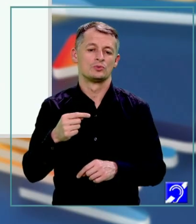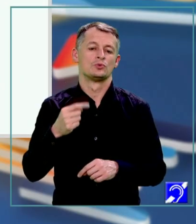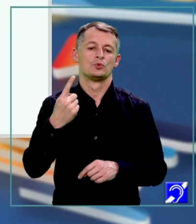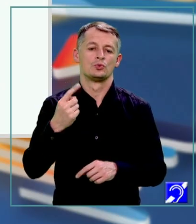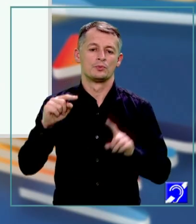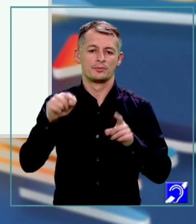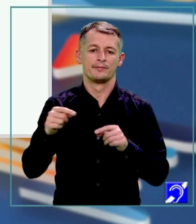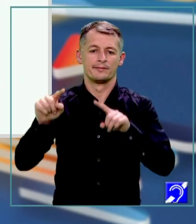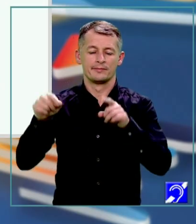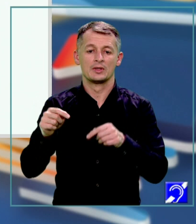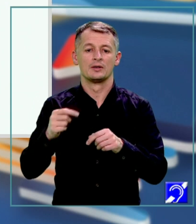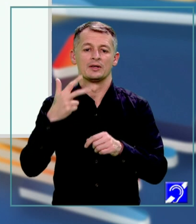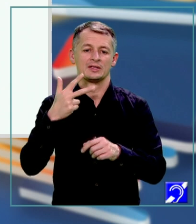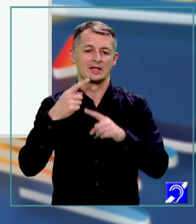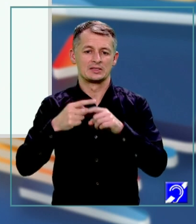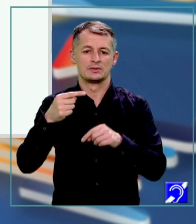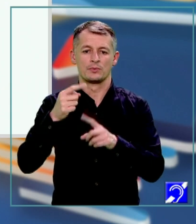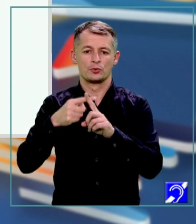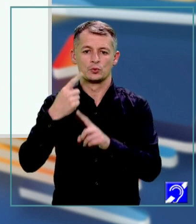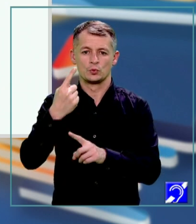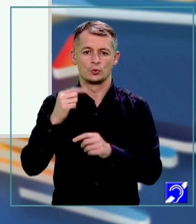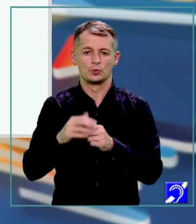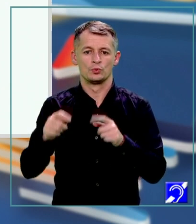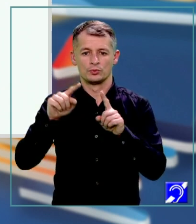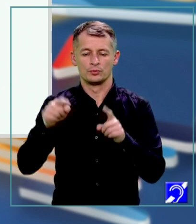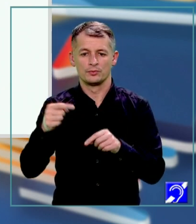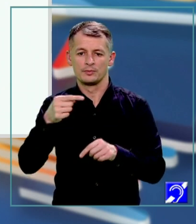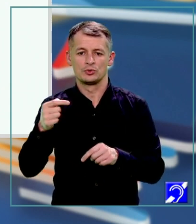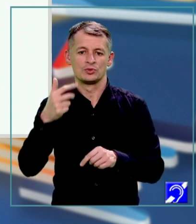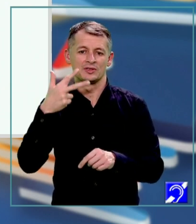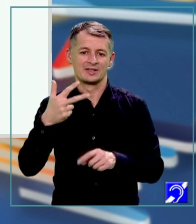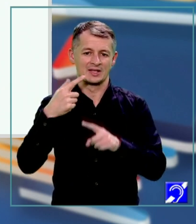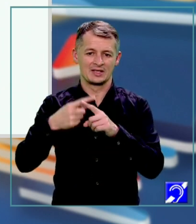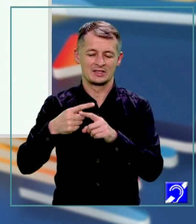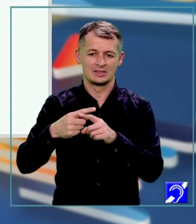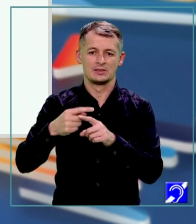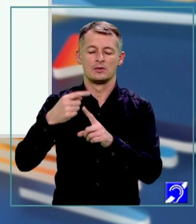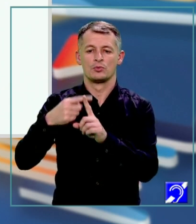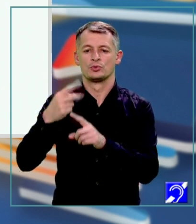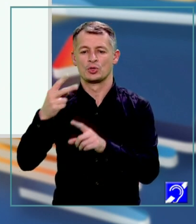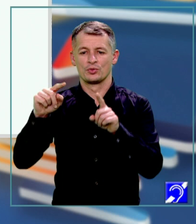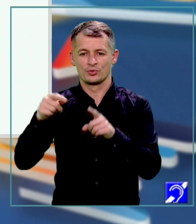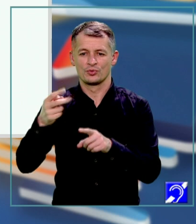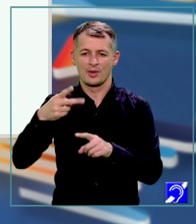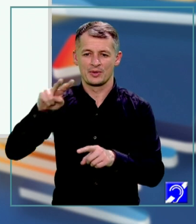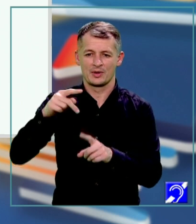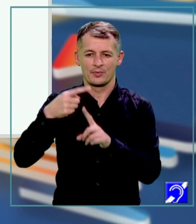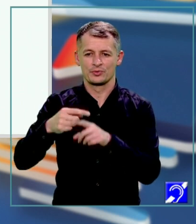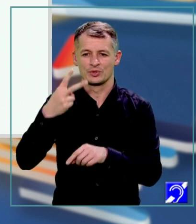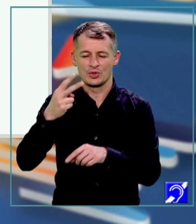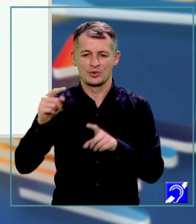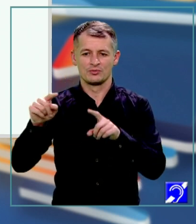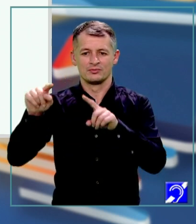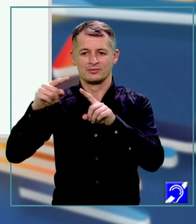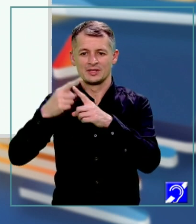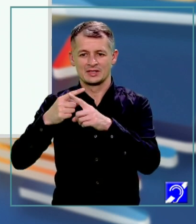minus 3x plus 2 totul la pătrat plus 2 pe lângă x plus 3. Și aici avem 3 întrebări. Să